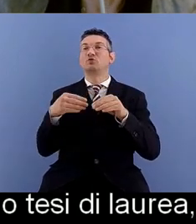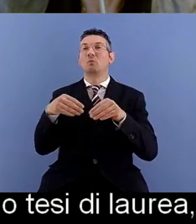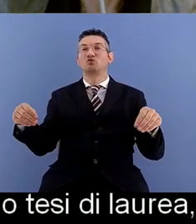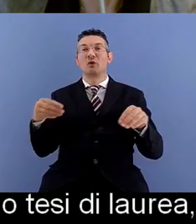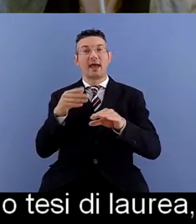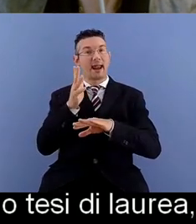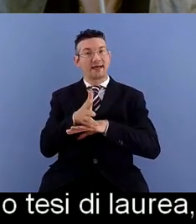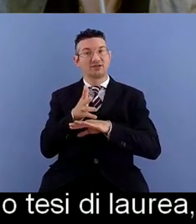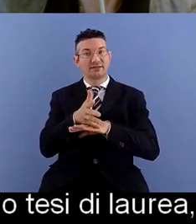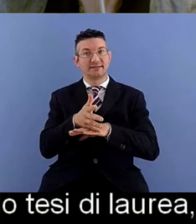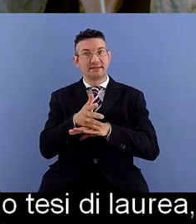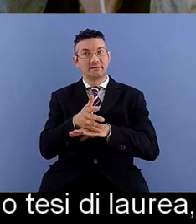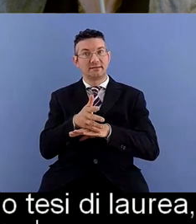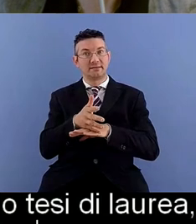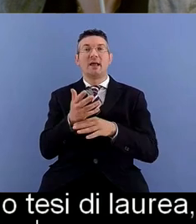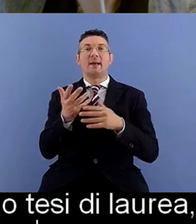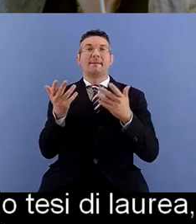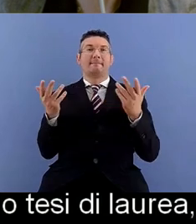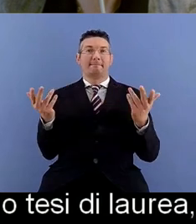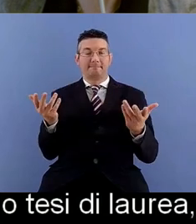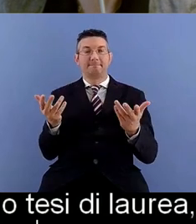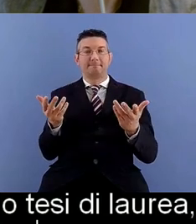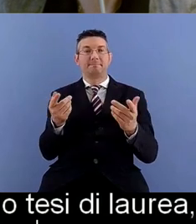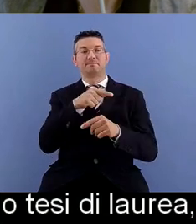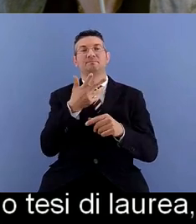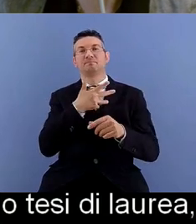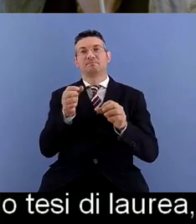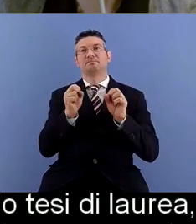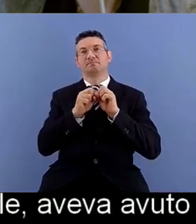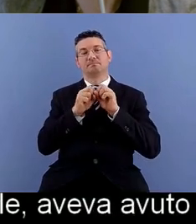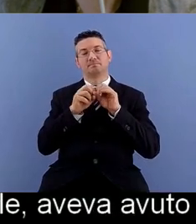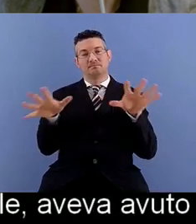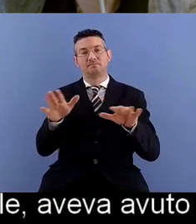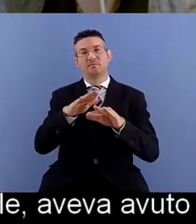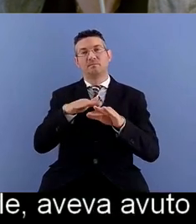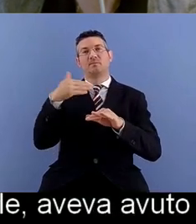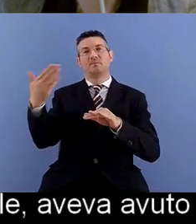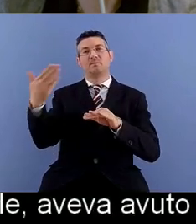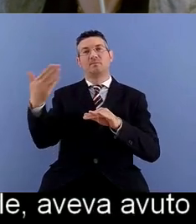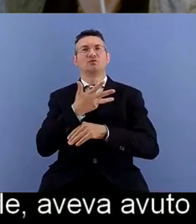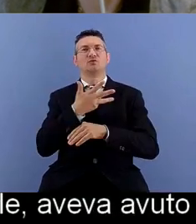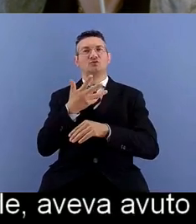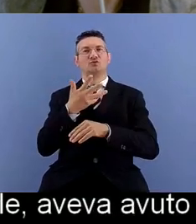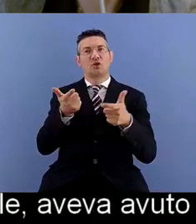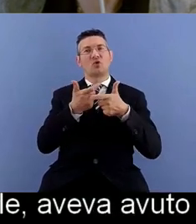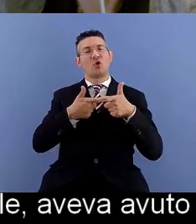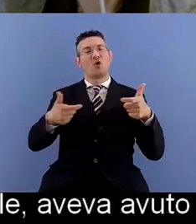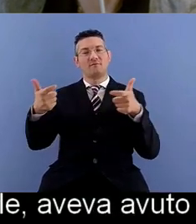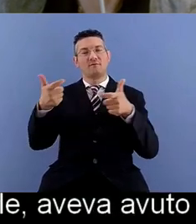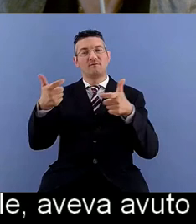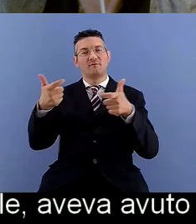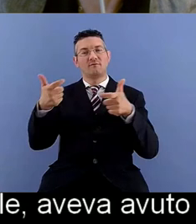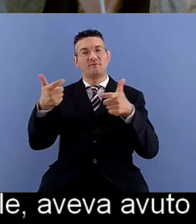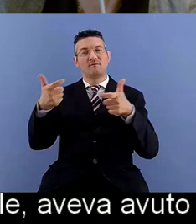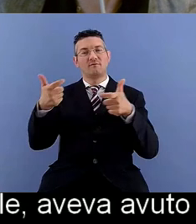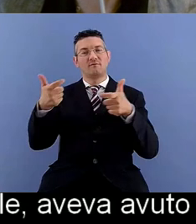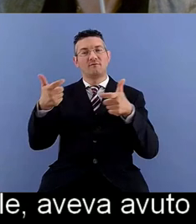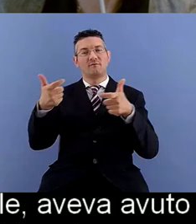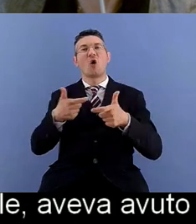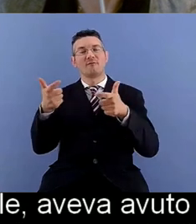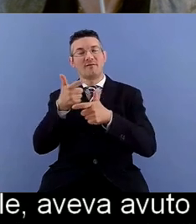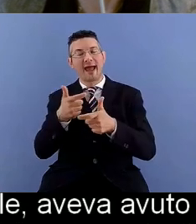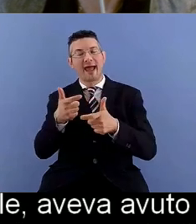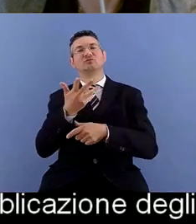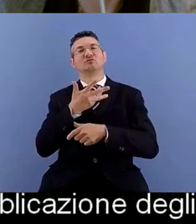che poi tra l'altro insomma aveva avuto anche una diffusione all'esterno c'era stato un convegno la pubblicazione degli atti del convegno insomma quindi aveva avuto